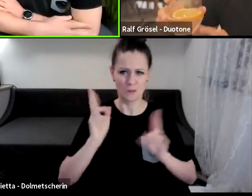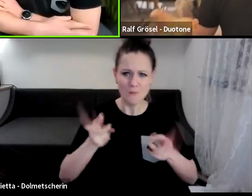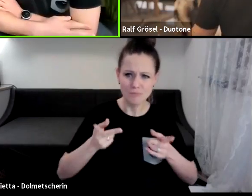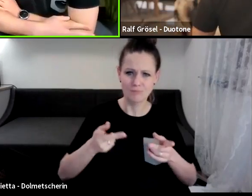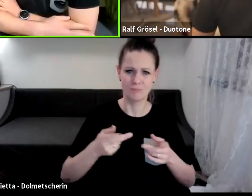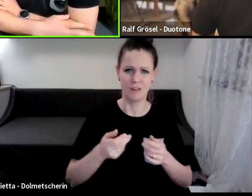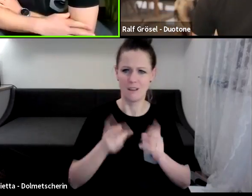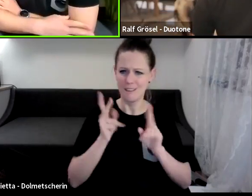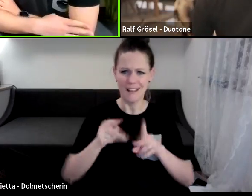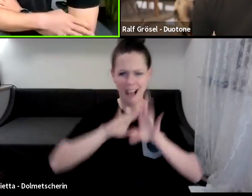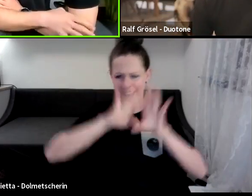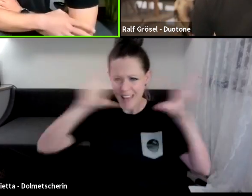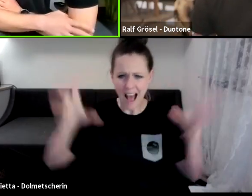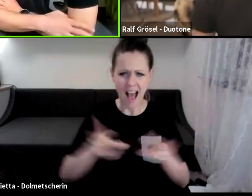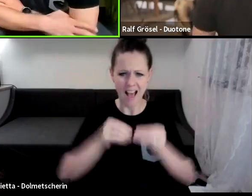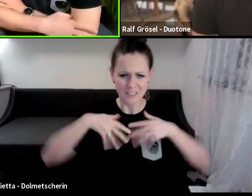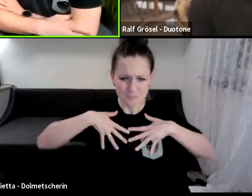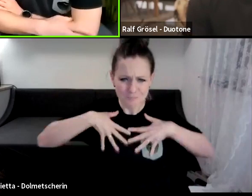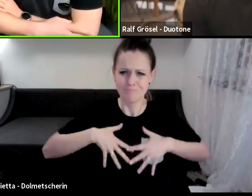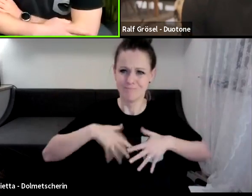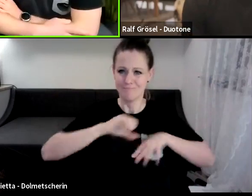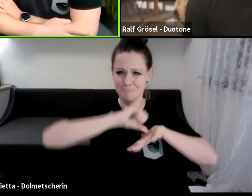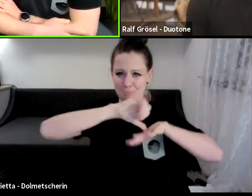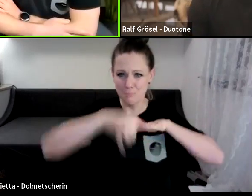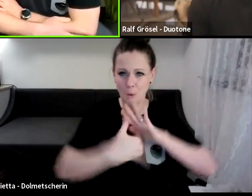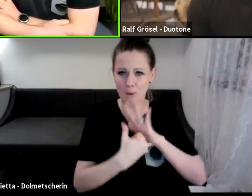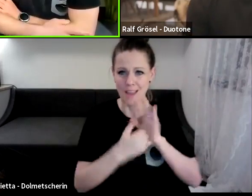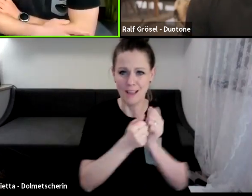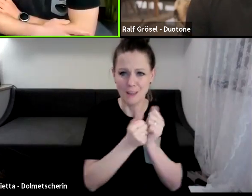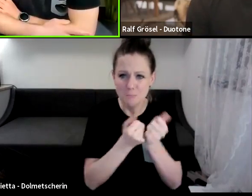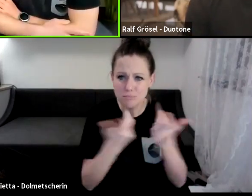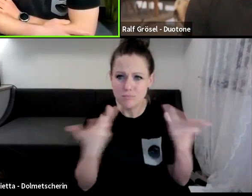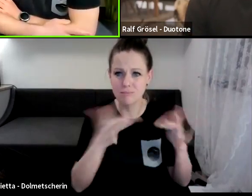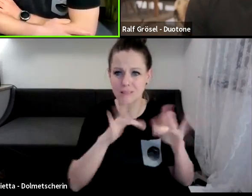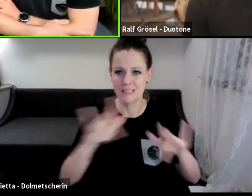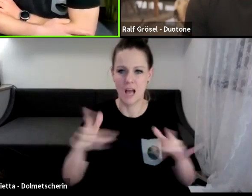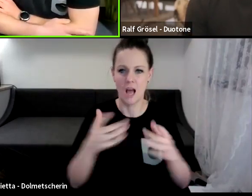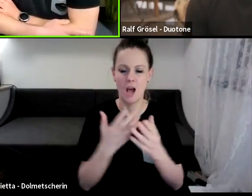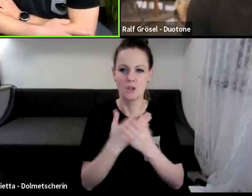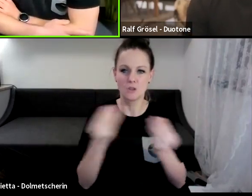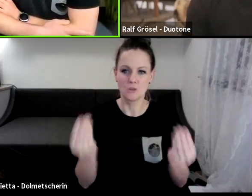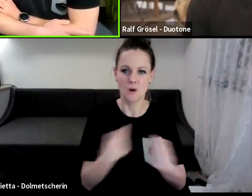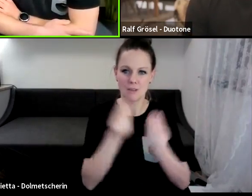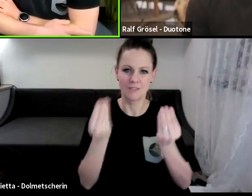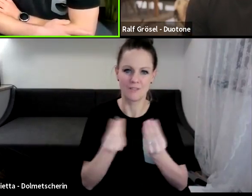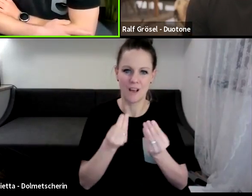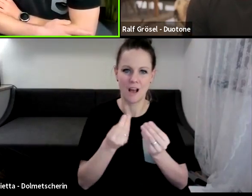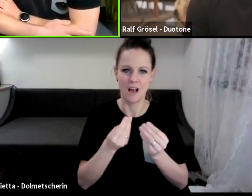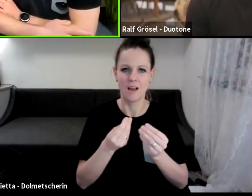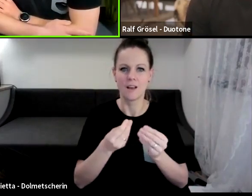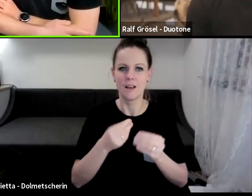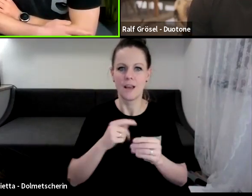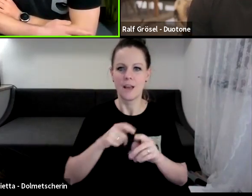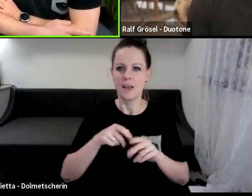Projekte, du hast Software Engineering, ganz viele Bereiche.